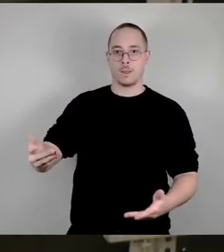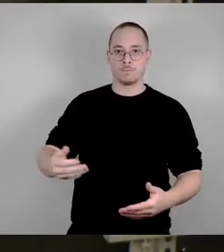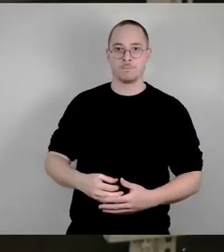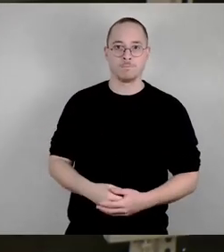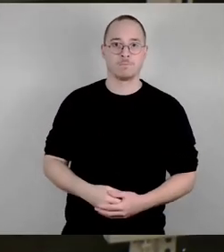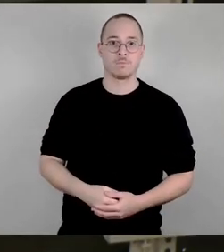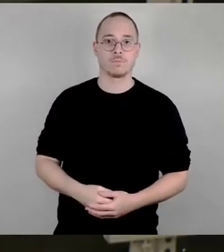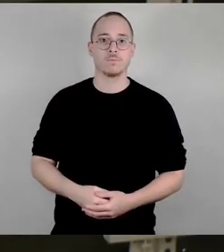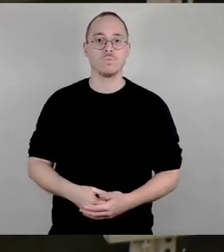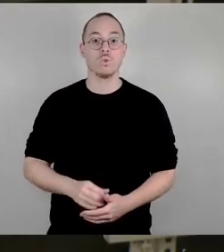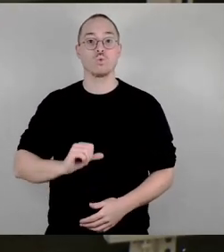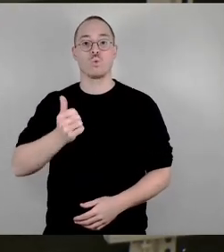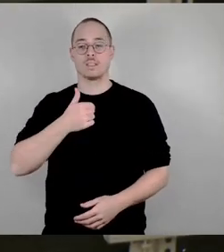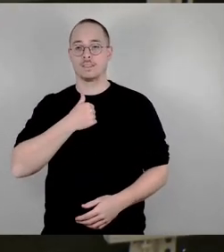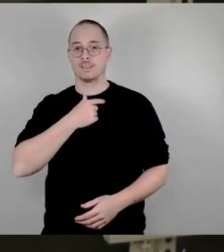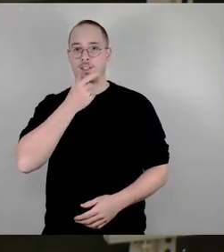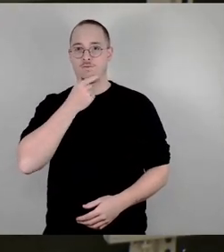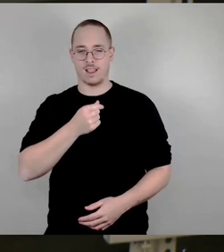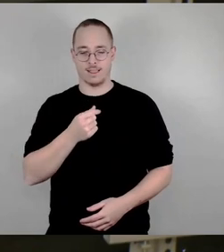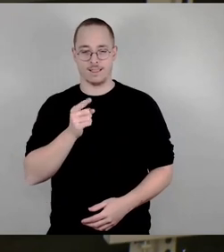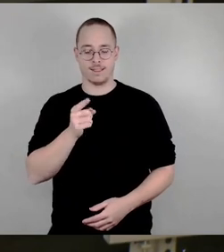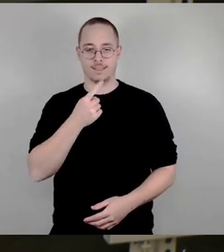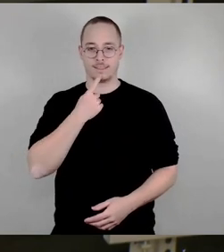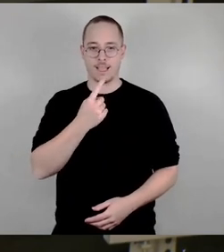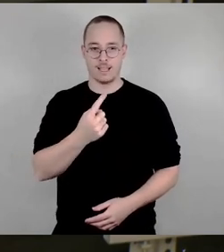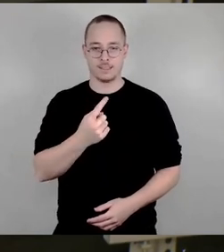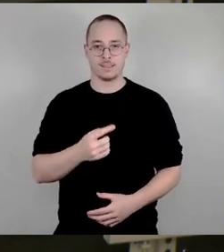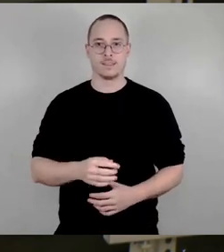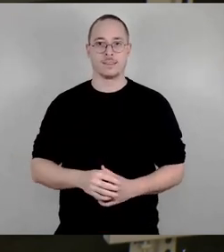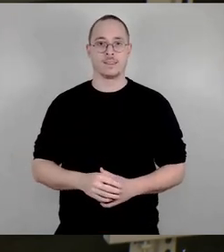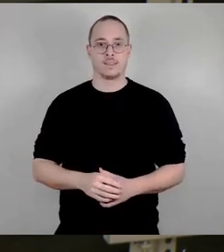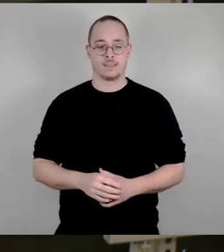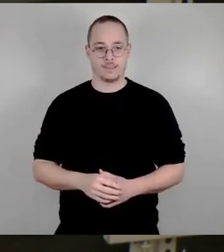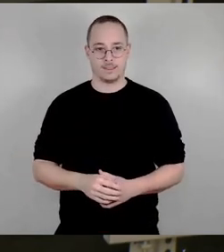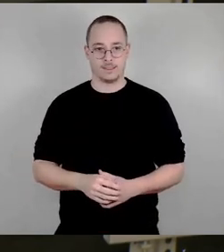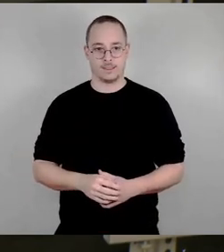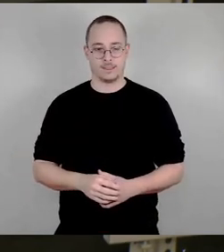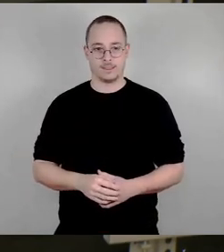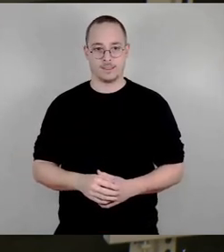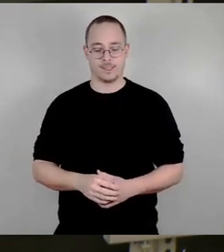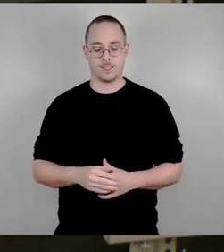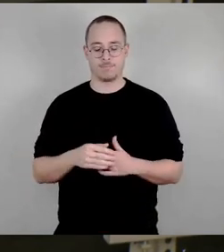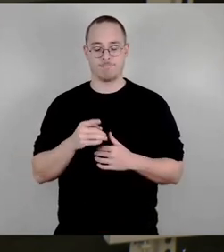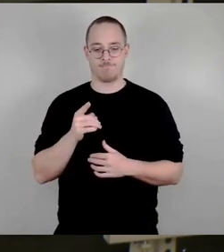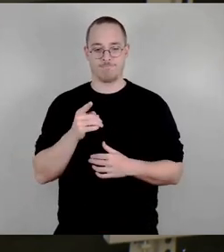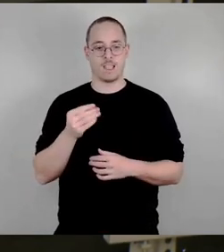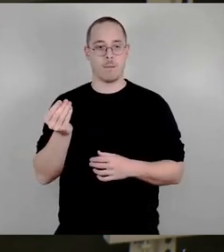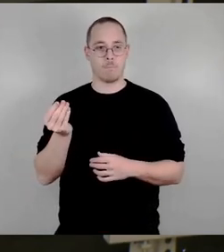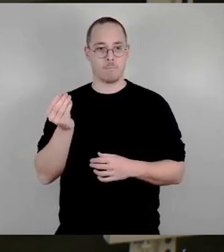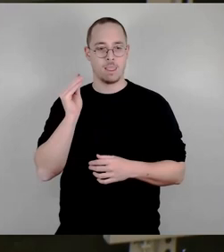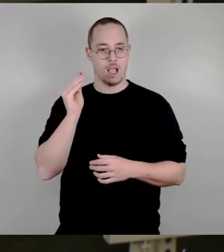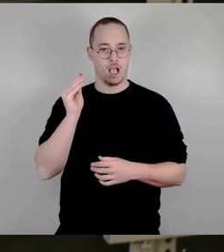doch hier festhalten, dass ich mit dem Beitrag von Herrn